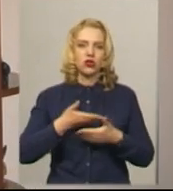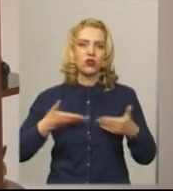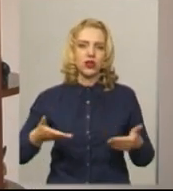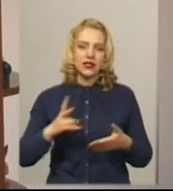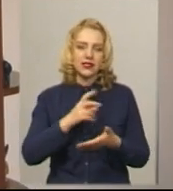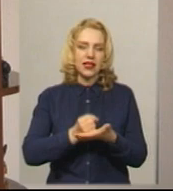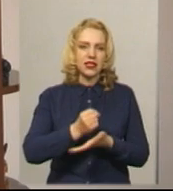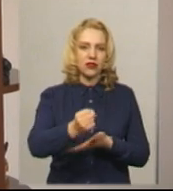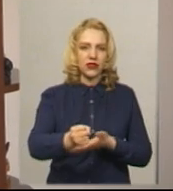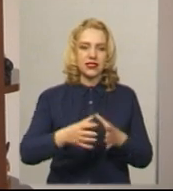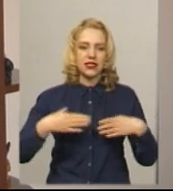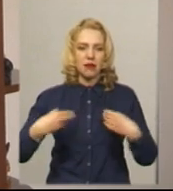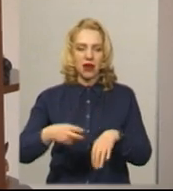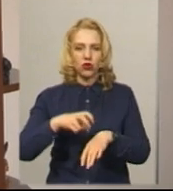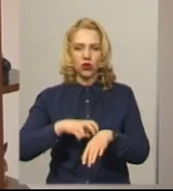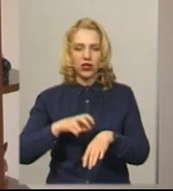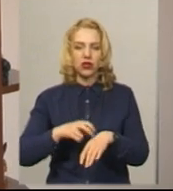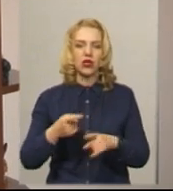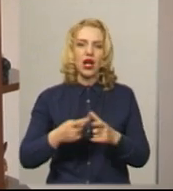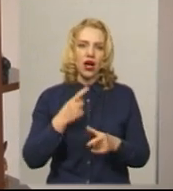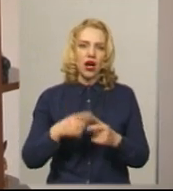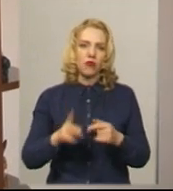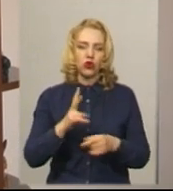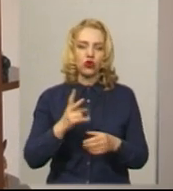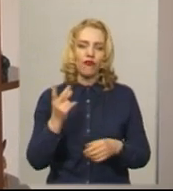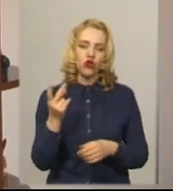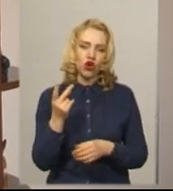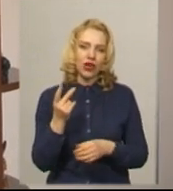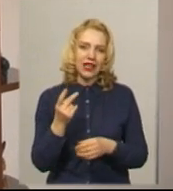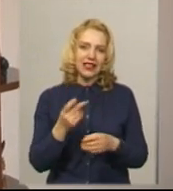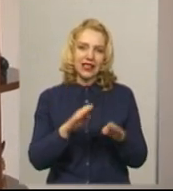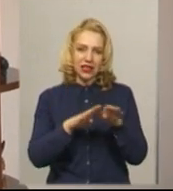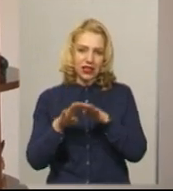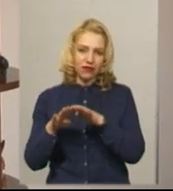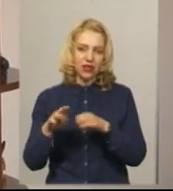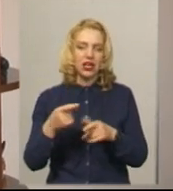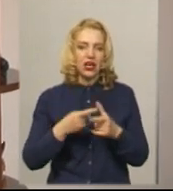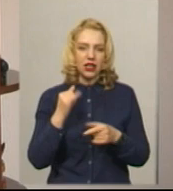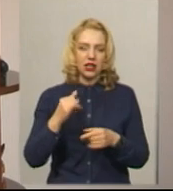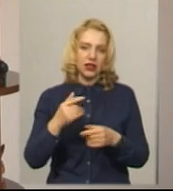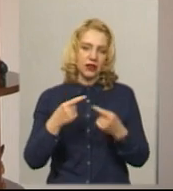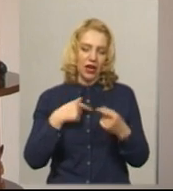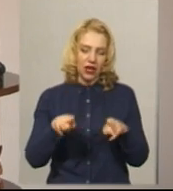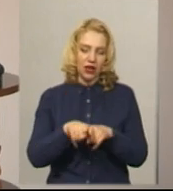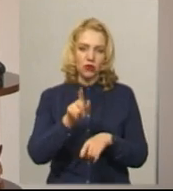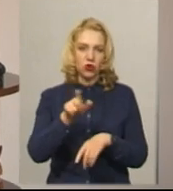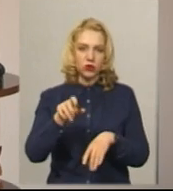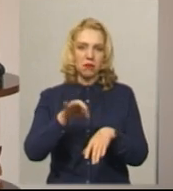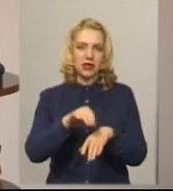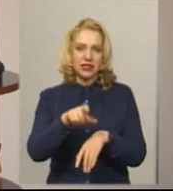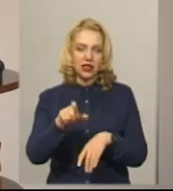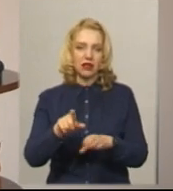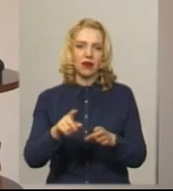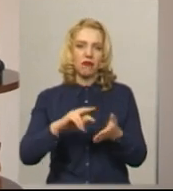лікаря сімейної медицини, або лікаря з торинної, або лікарів з інших лікувальних установ. І ми таким пацієнтам в плановому